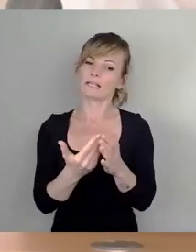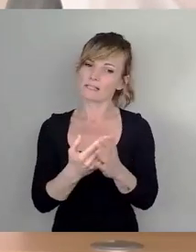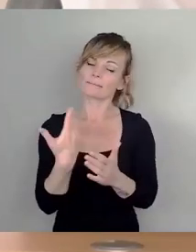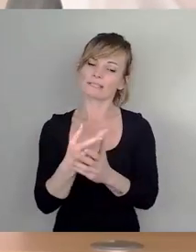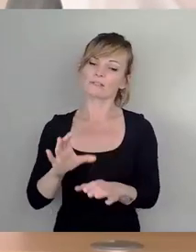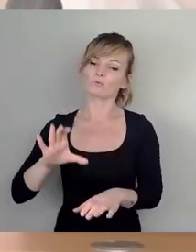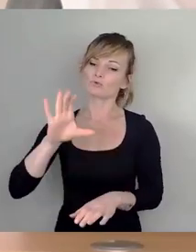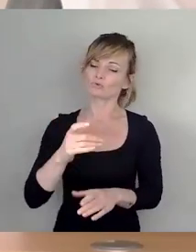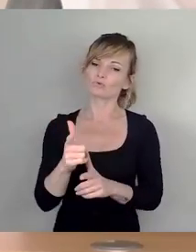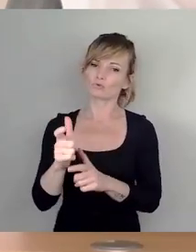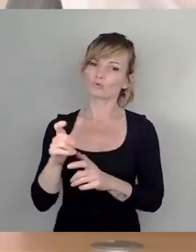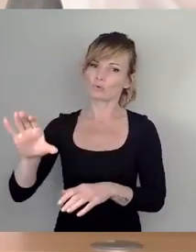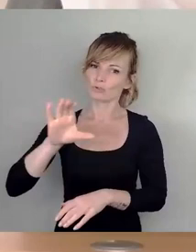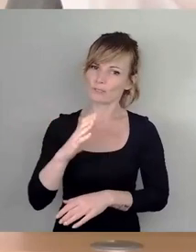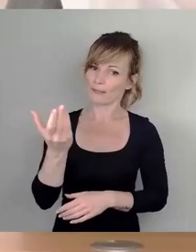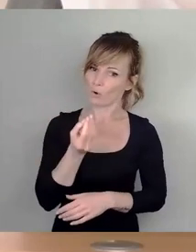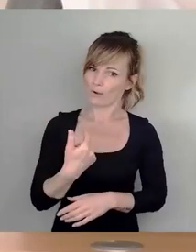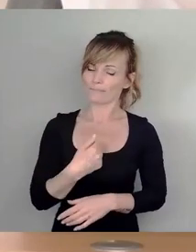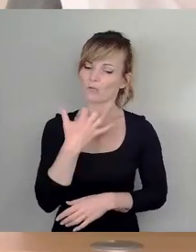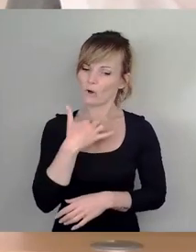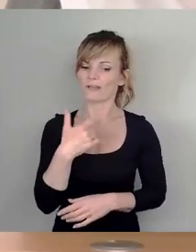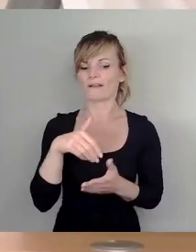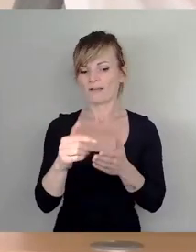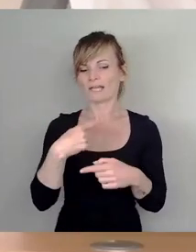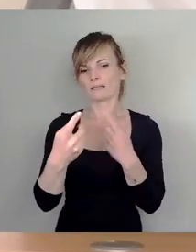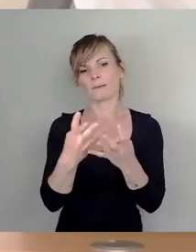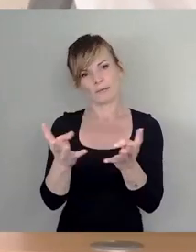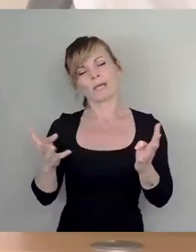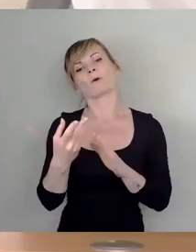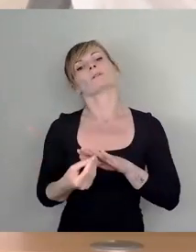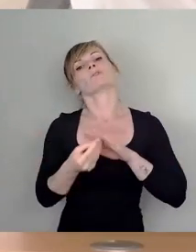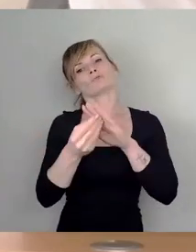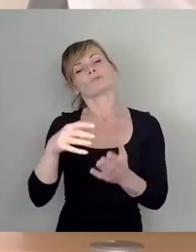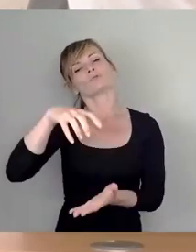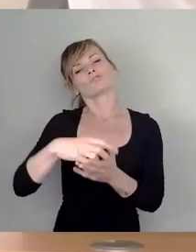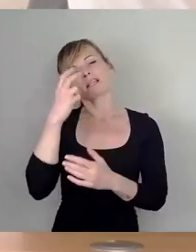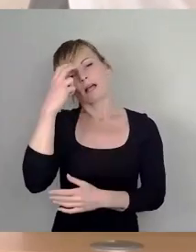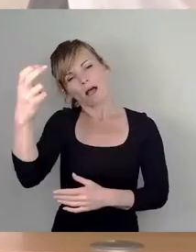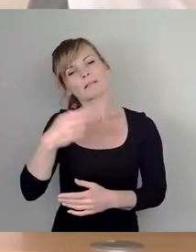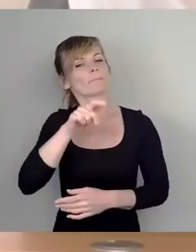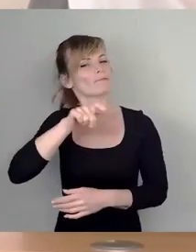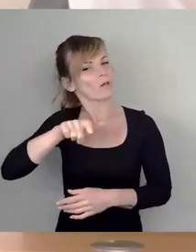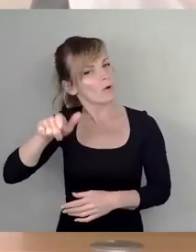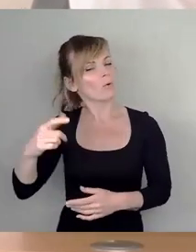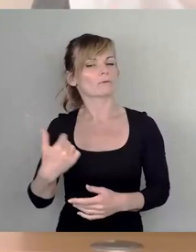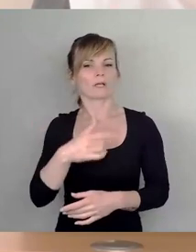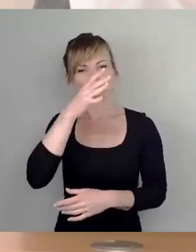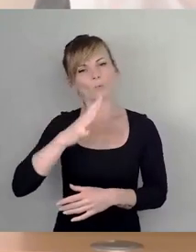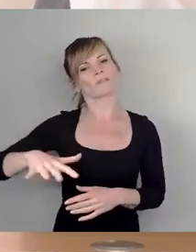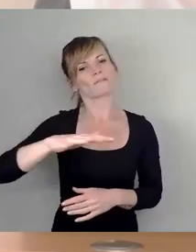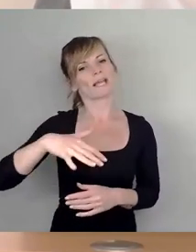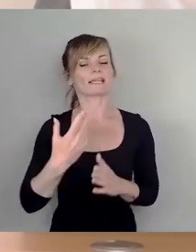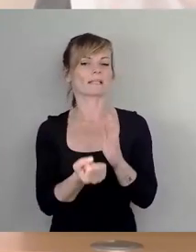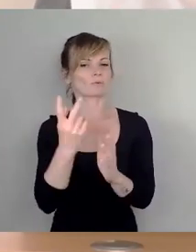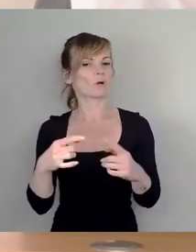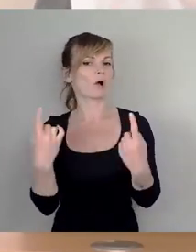bekommen. Und ich hoffe da weiterhin auf die breite Unterstützung des Stadtrates und der Bevölkerung. Grünflächen, Naturräume